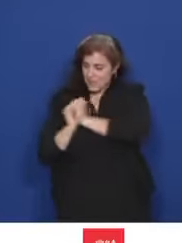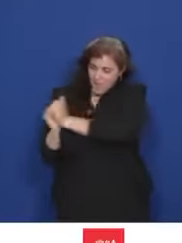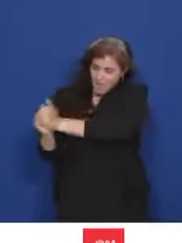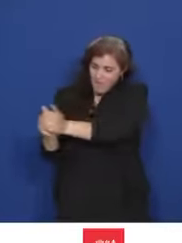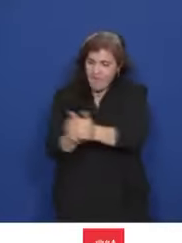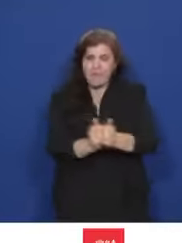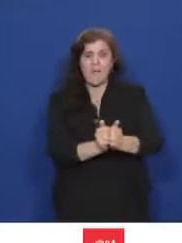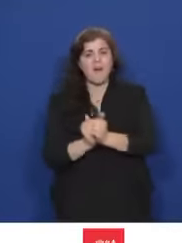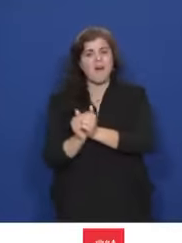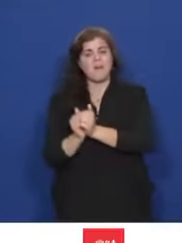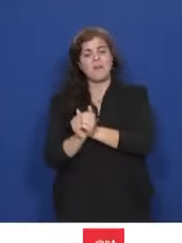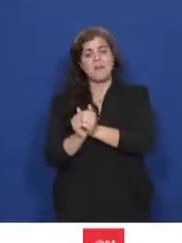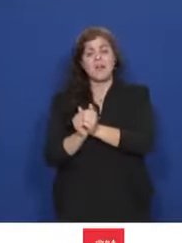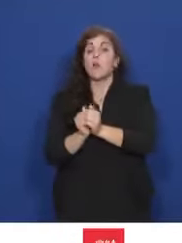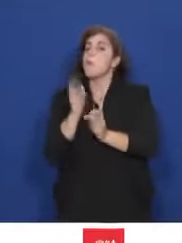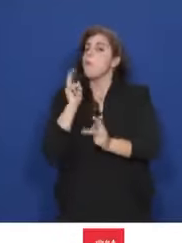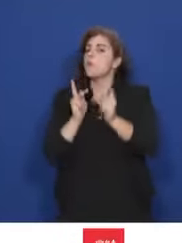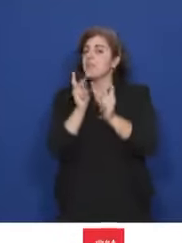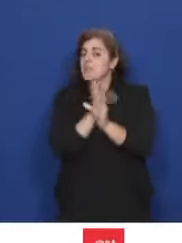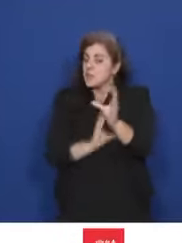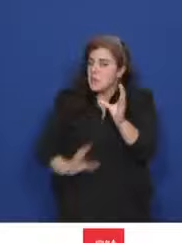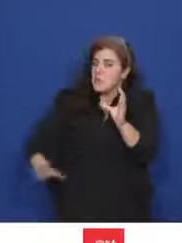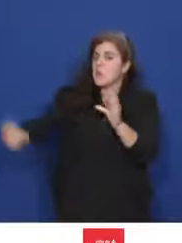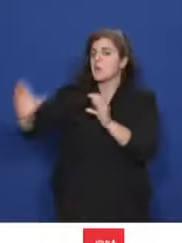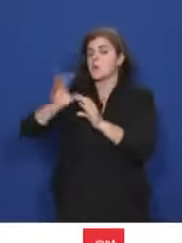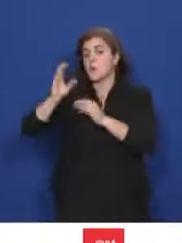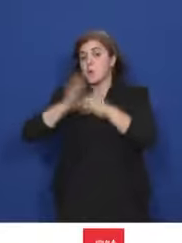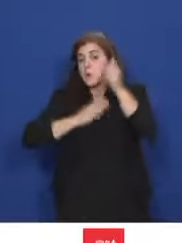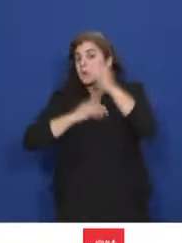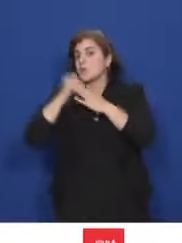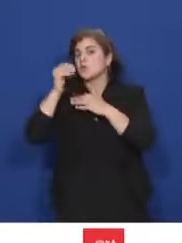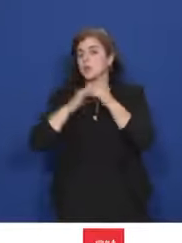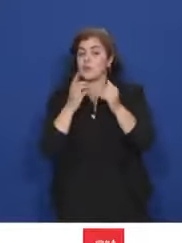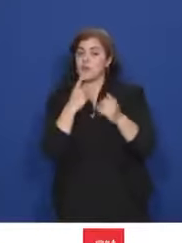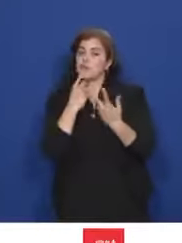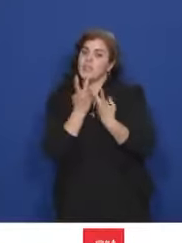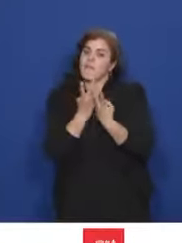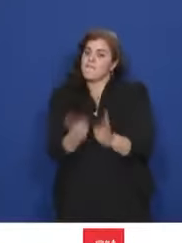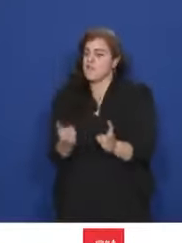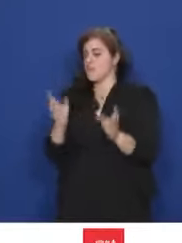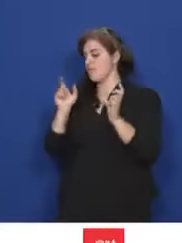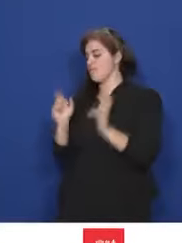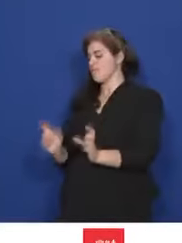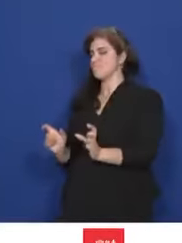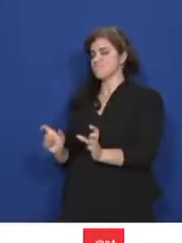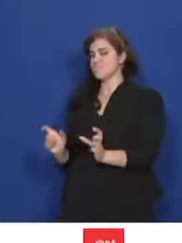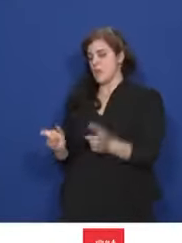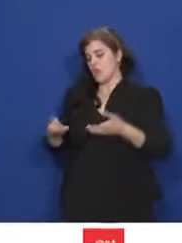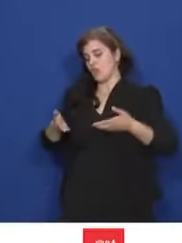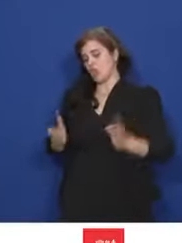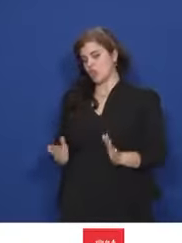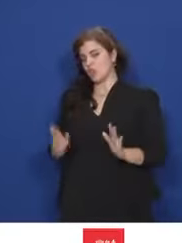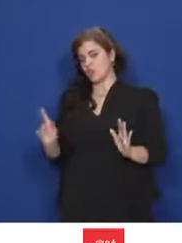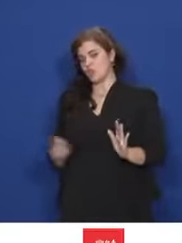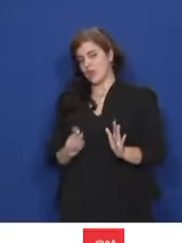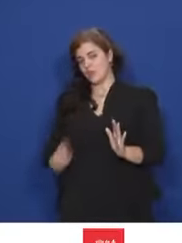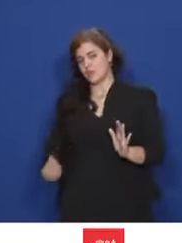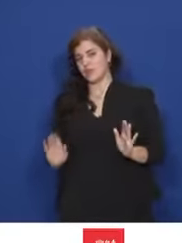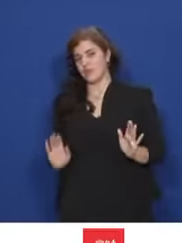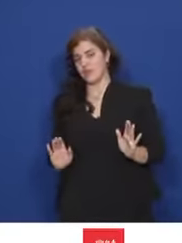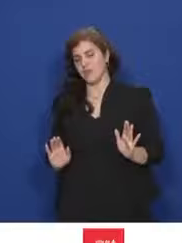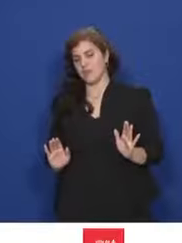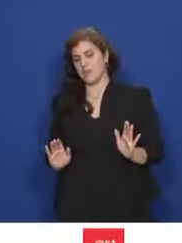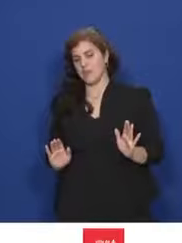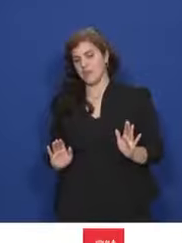co-construction. Bien entendu, la ville gardant, par définition, sa décision et porteur